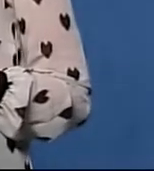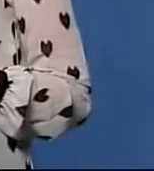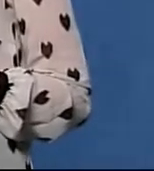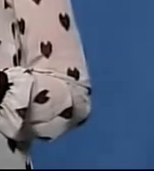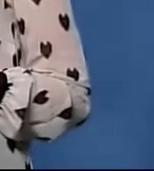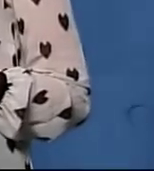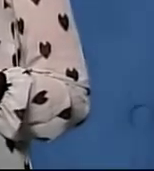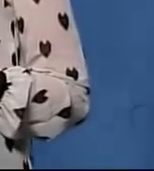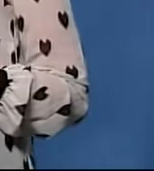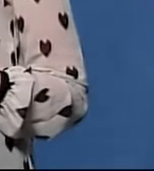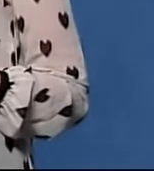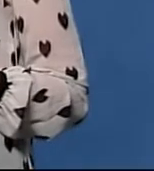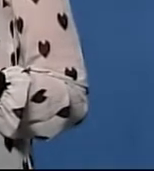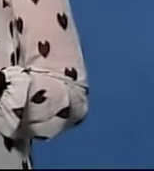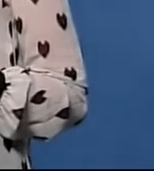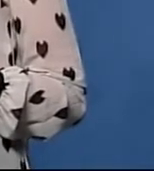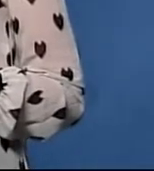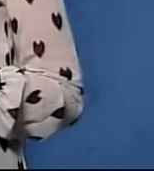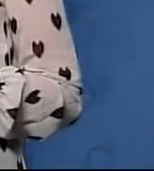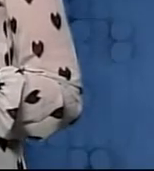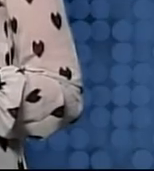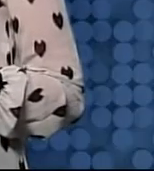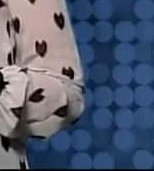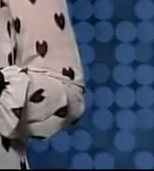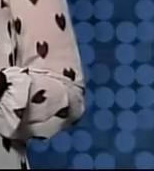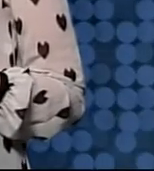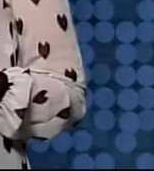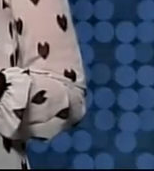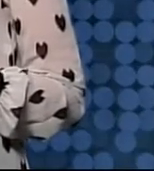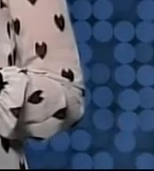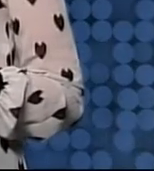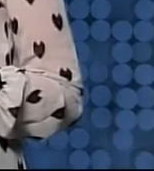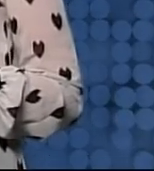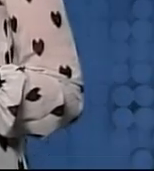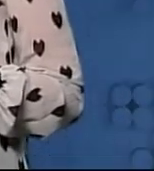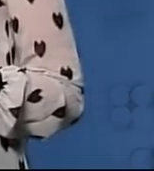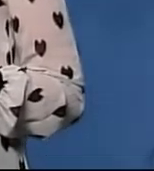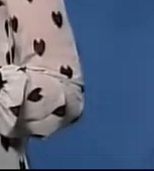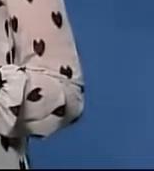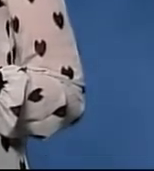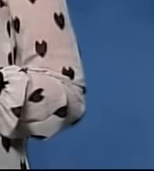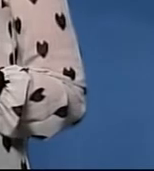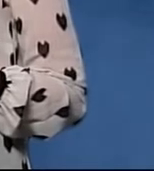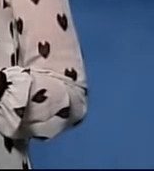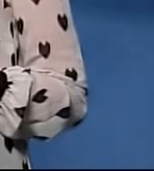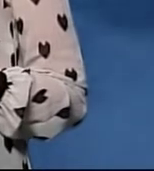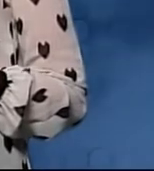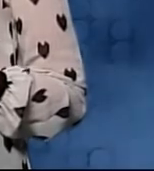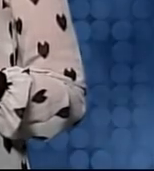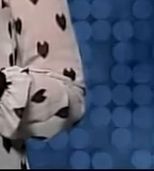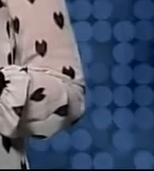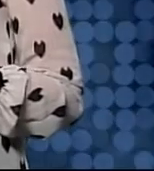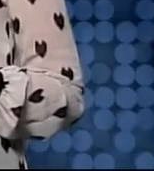градусів вище нуля. У Кропивницькому вночі чекайте від 9 до 11 градусів. Вдень прогнозують 14